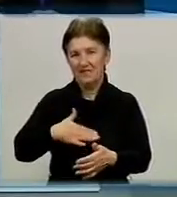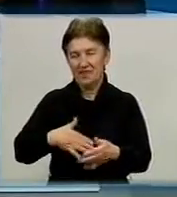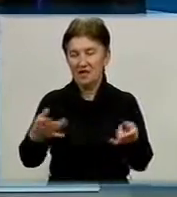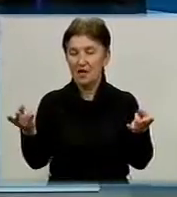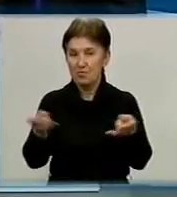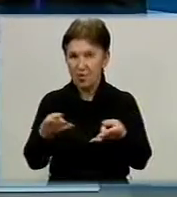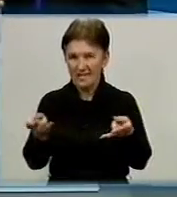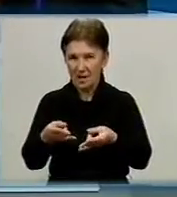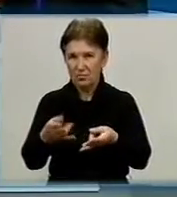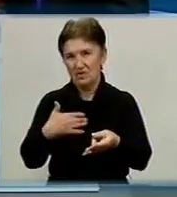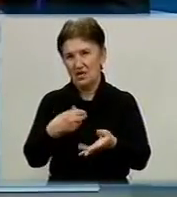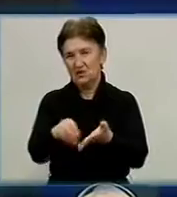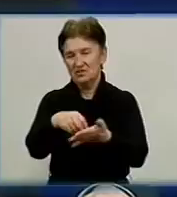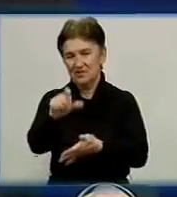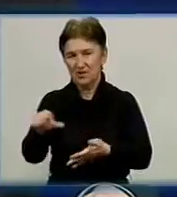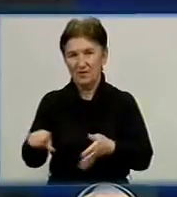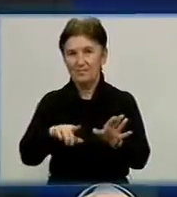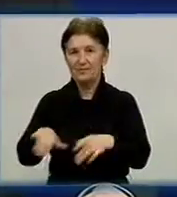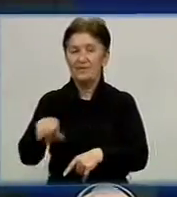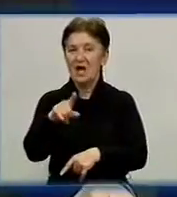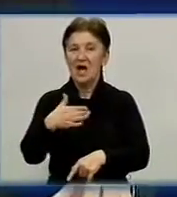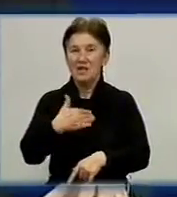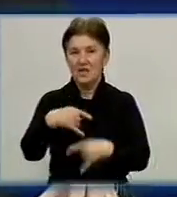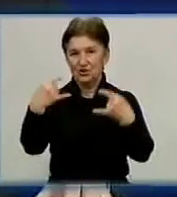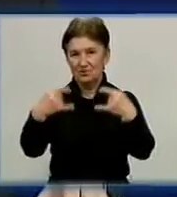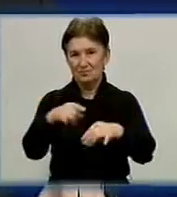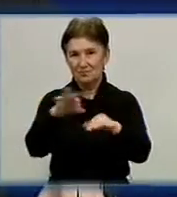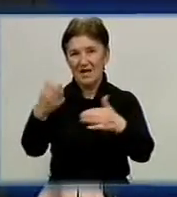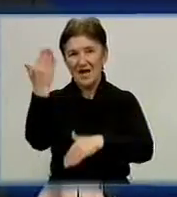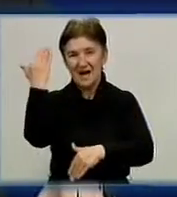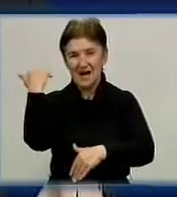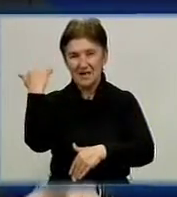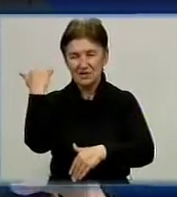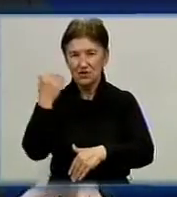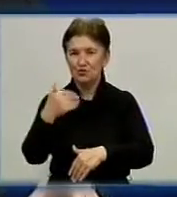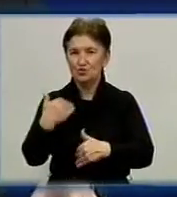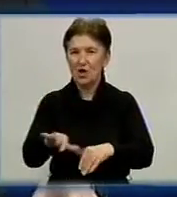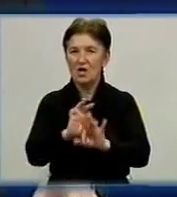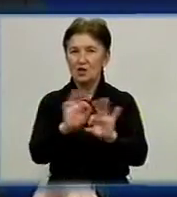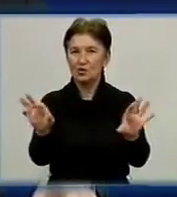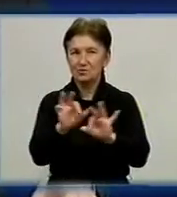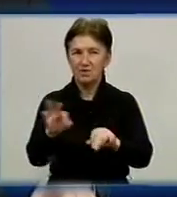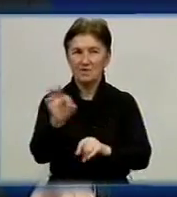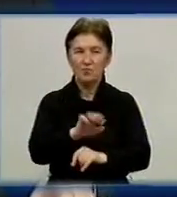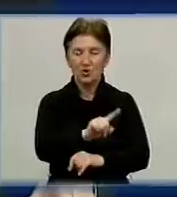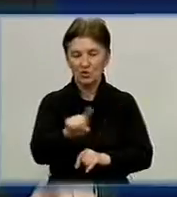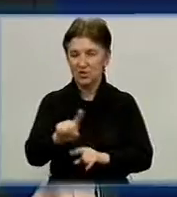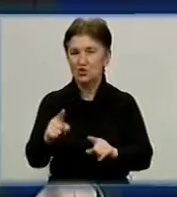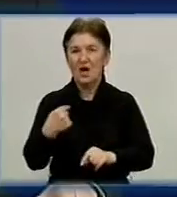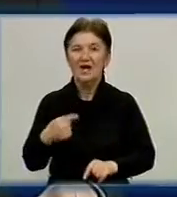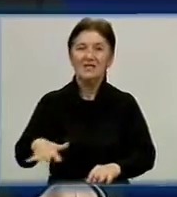і нашого споживача. Пане Сергію, ми нашим телеглядачам раніше в новинах день за днем вже розповідали про те, що на